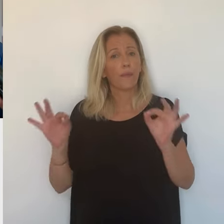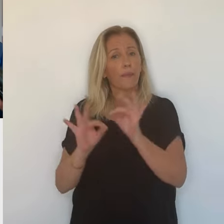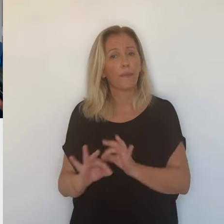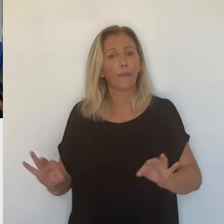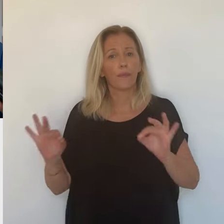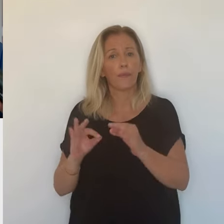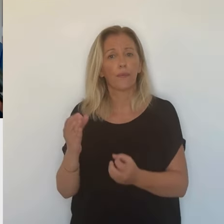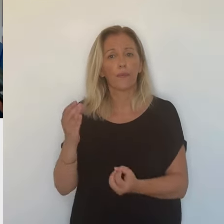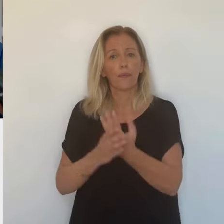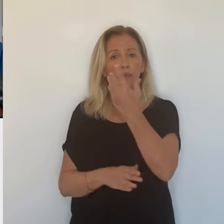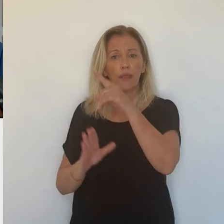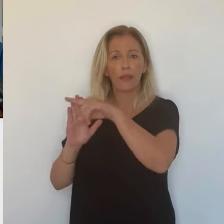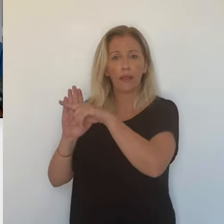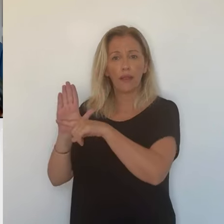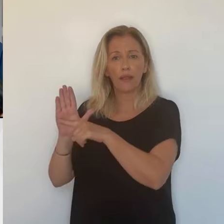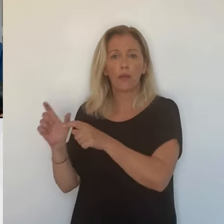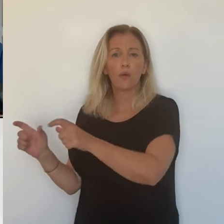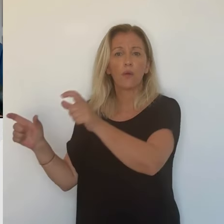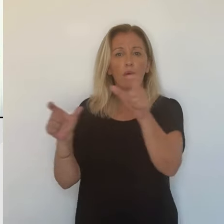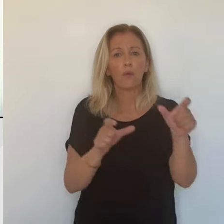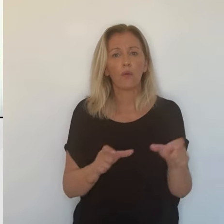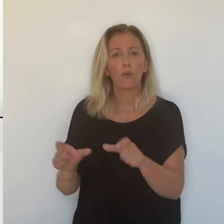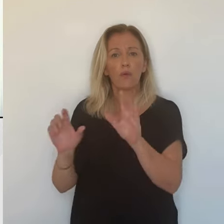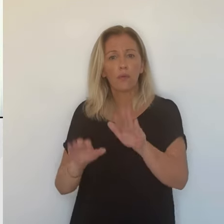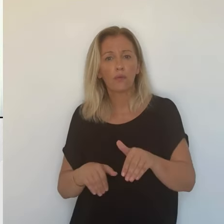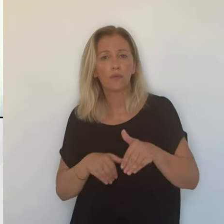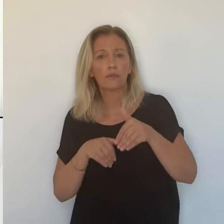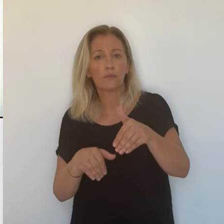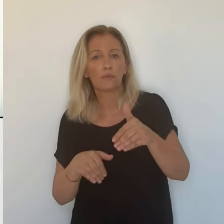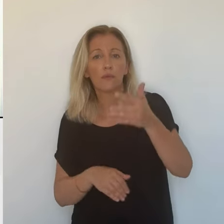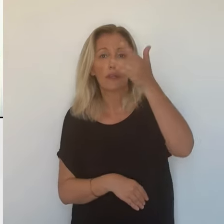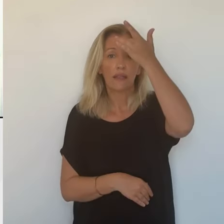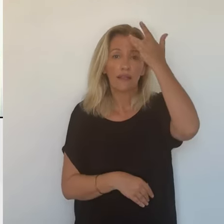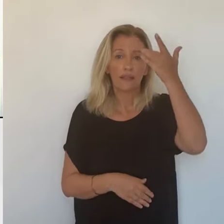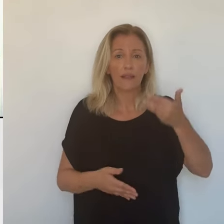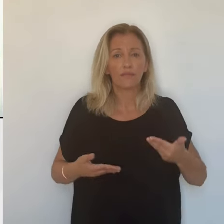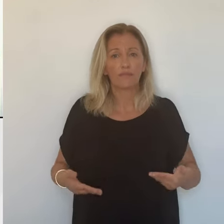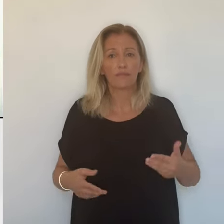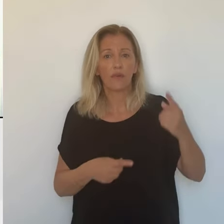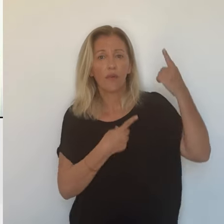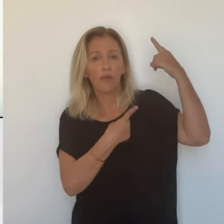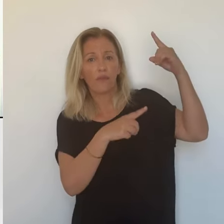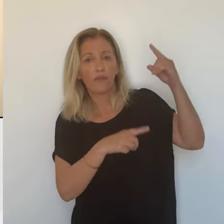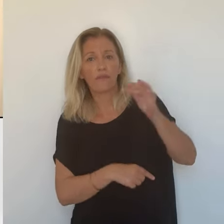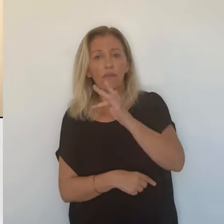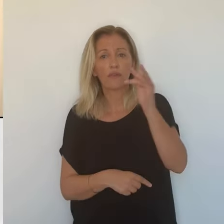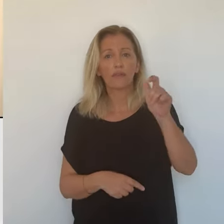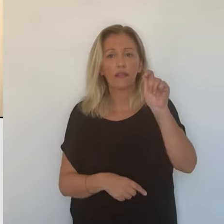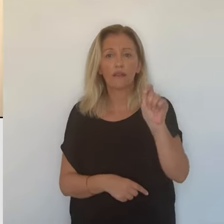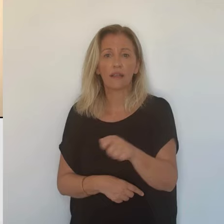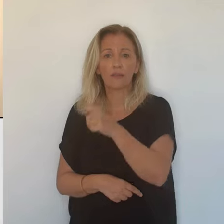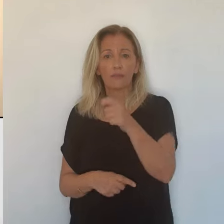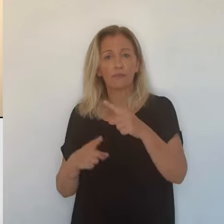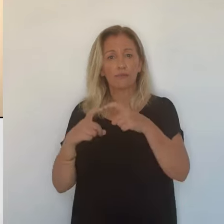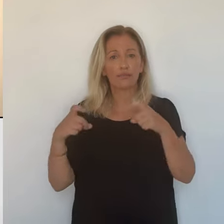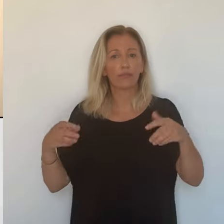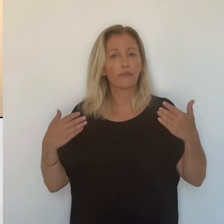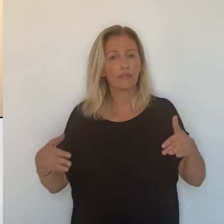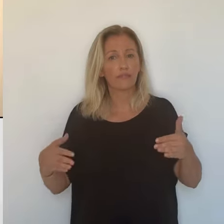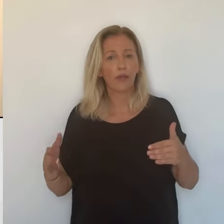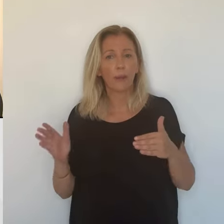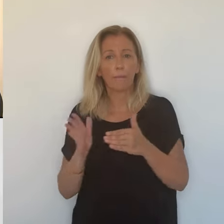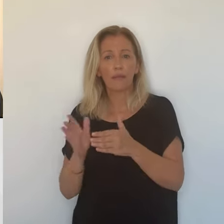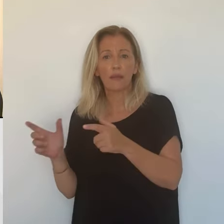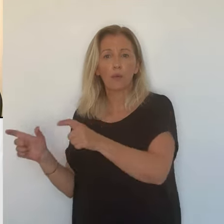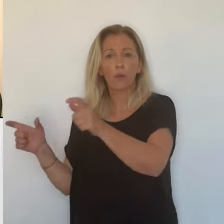des restrictions d'eau complémentaires. Pas de nouvelles restrictions donc, mais les contrôles menés par l'Office français de la biodiversité, plus